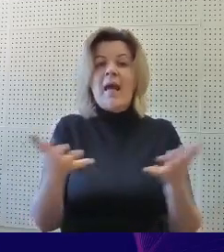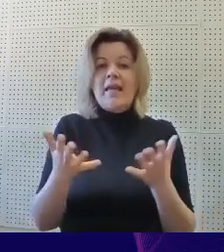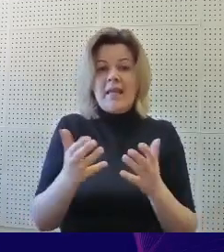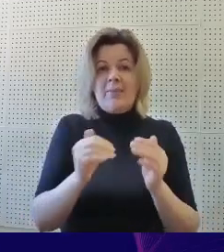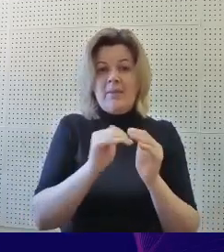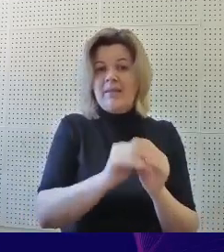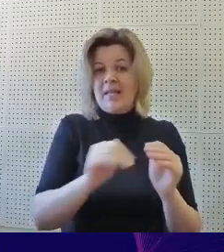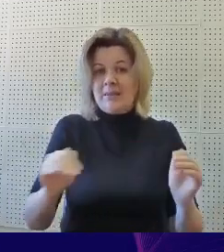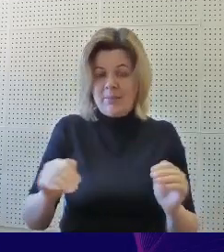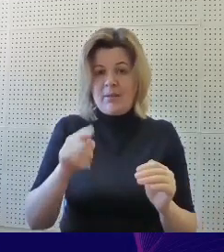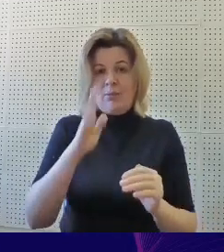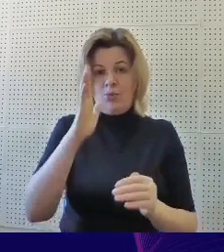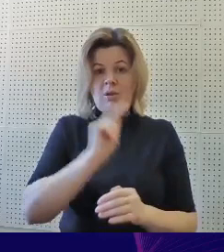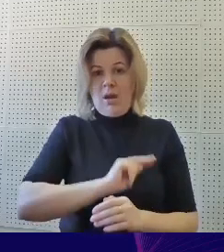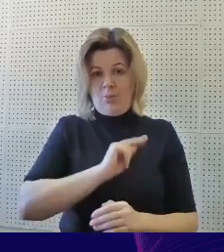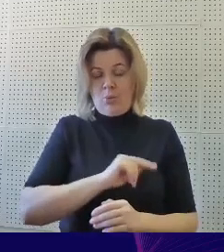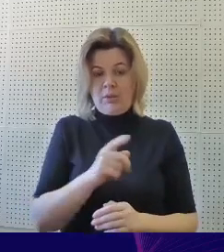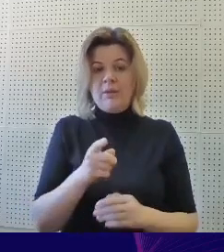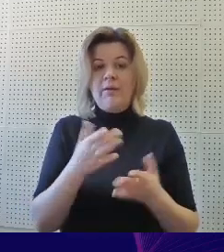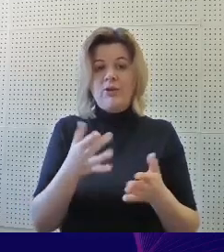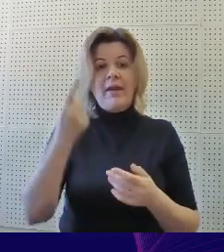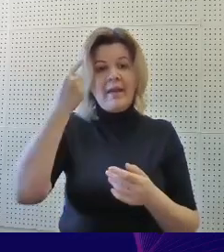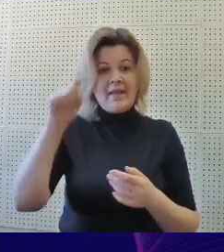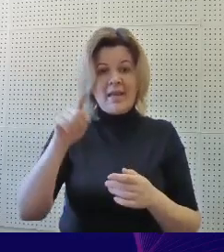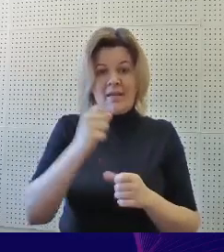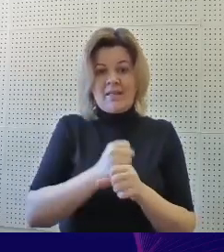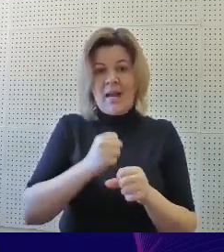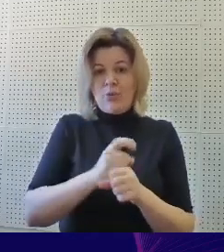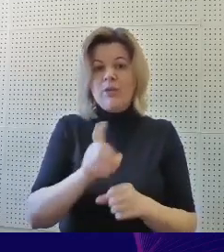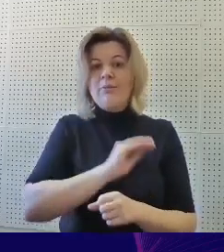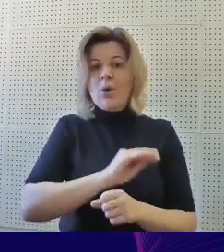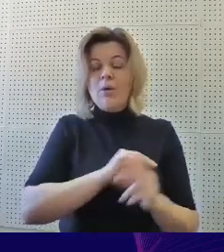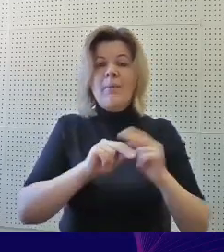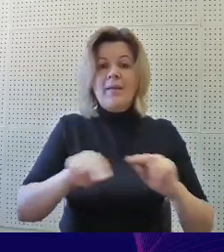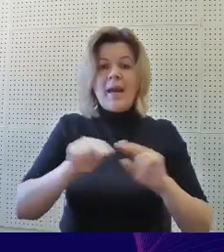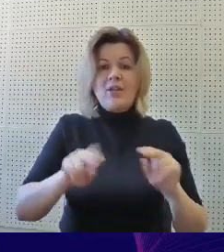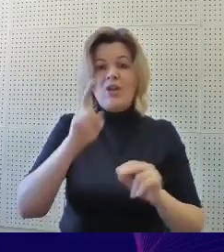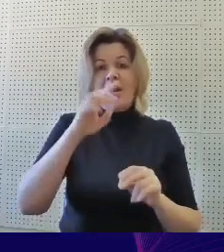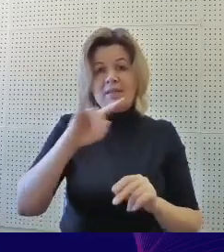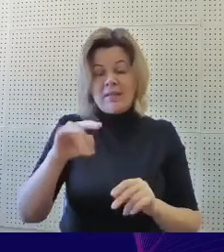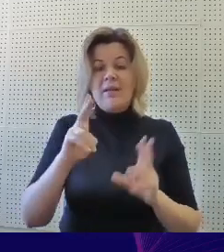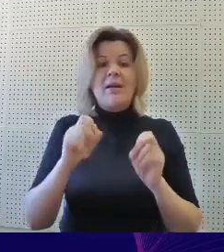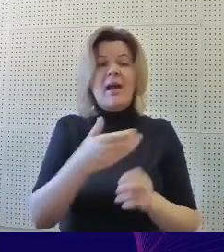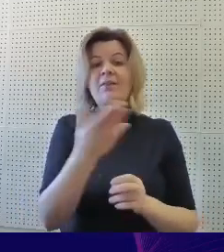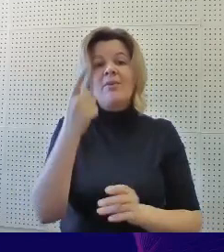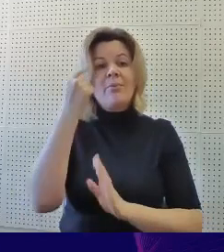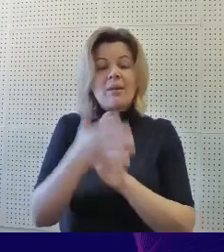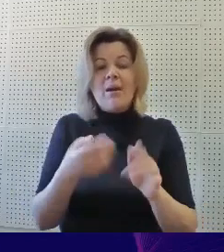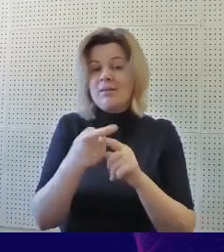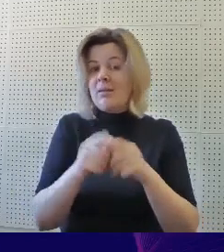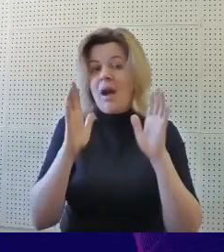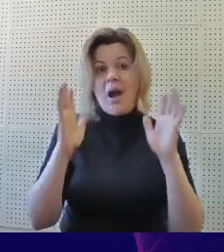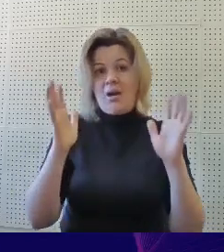контингентом детей ты работаешь. Вот идея разработки психологопедагогической карты, и как вы